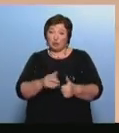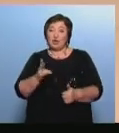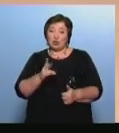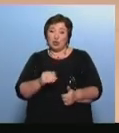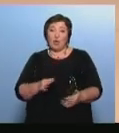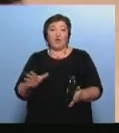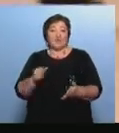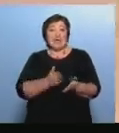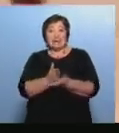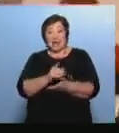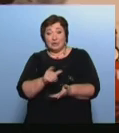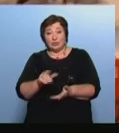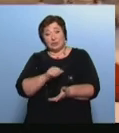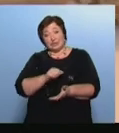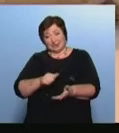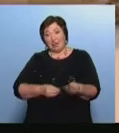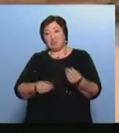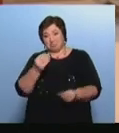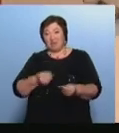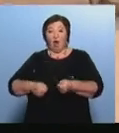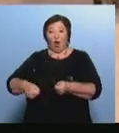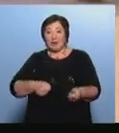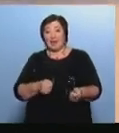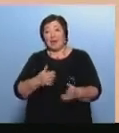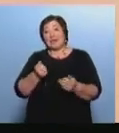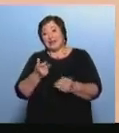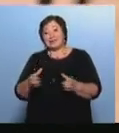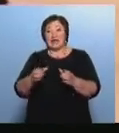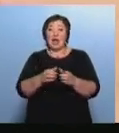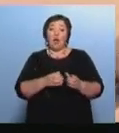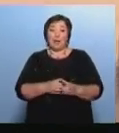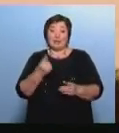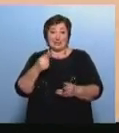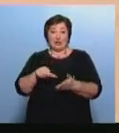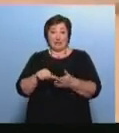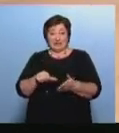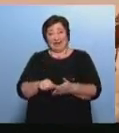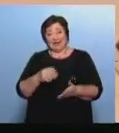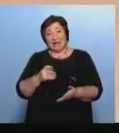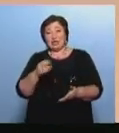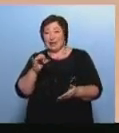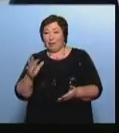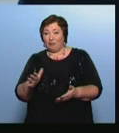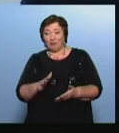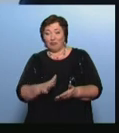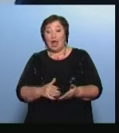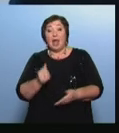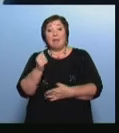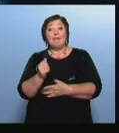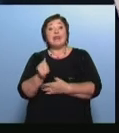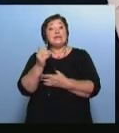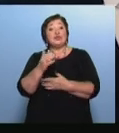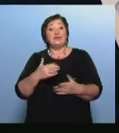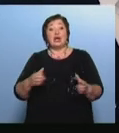сотрудники сами регулярно играют в хоккей В компании несколько команд За одну из них выступает и Арсибеков Поддерживаем две команды Это